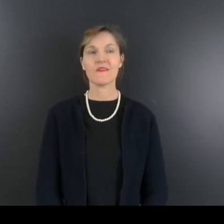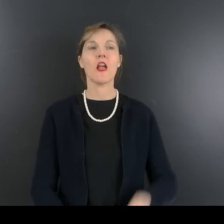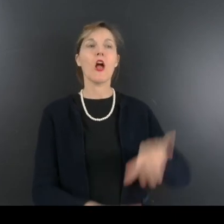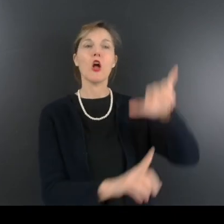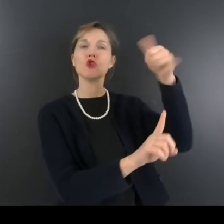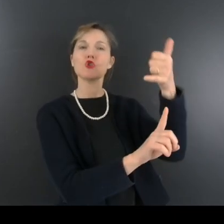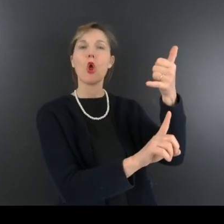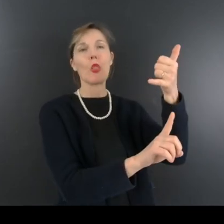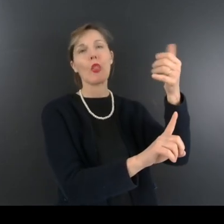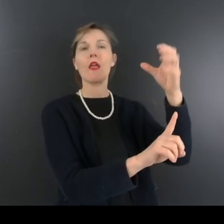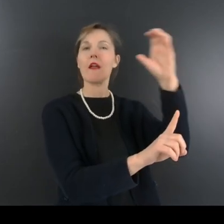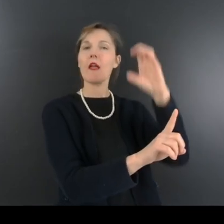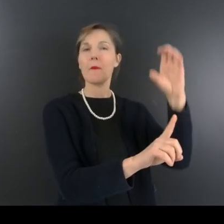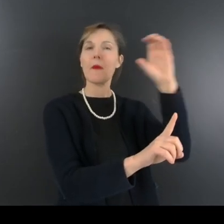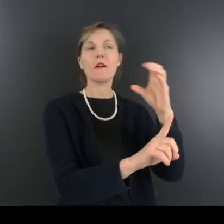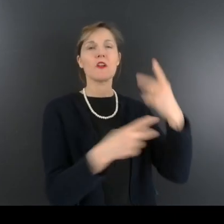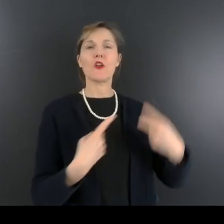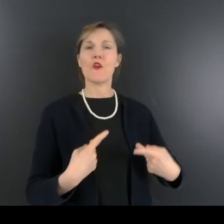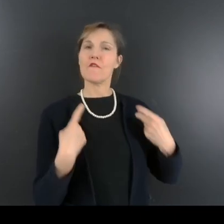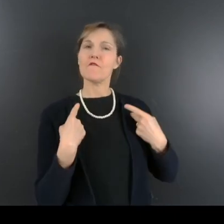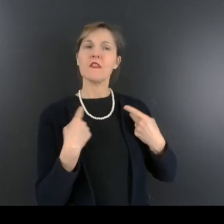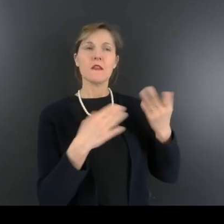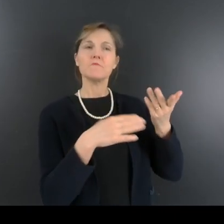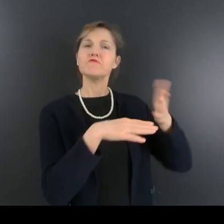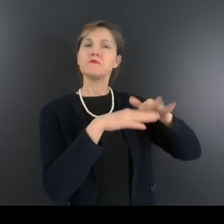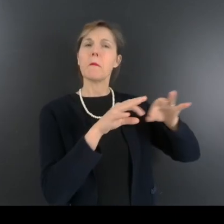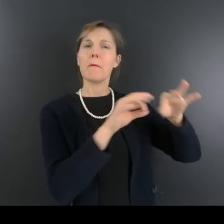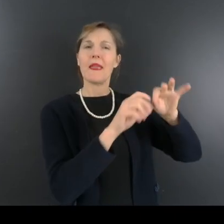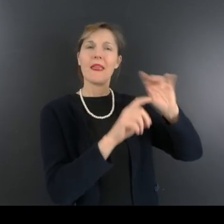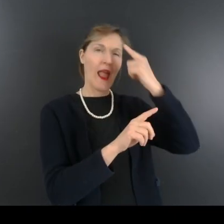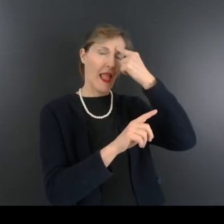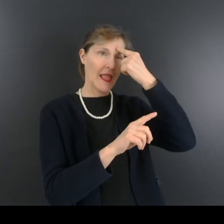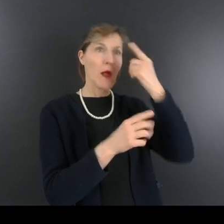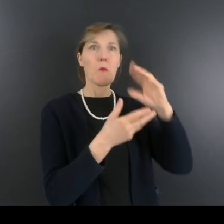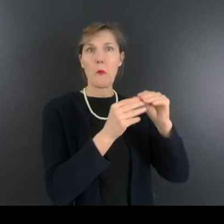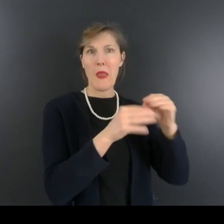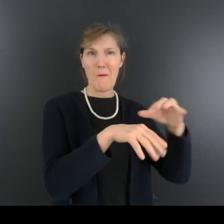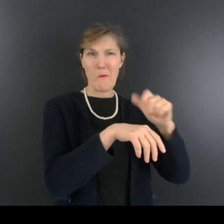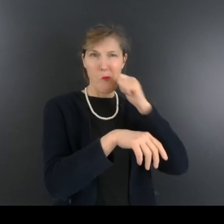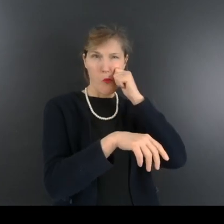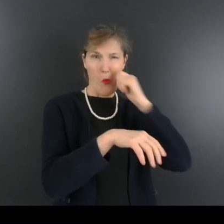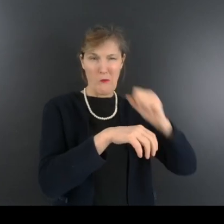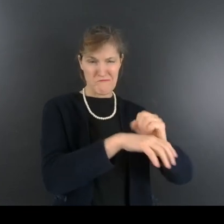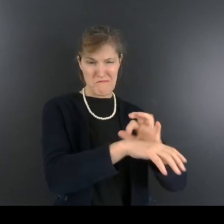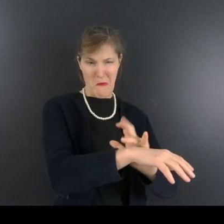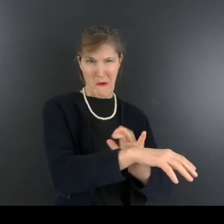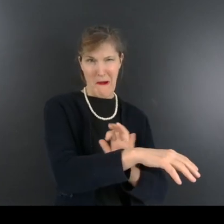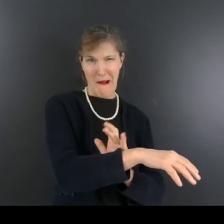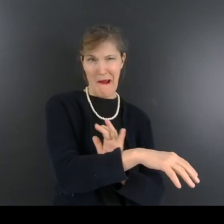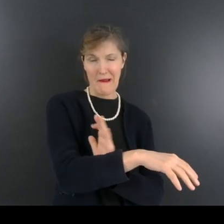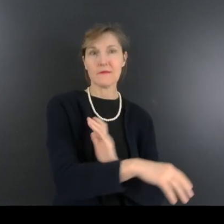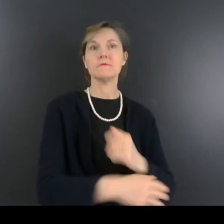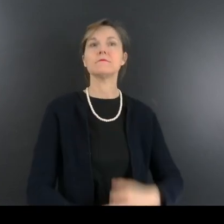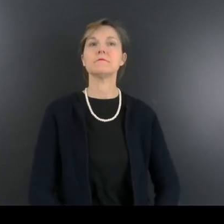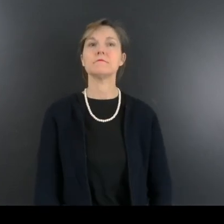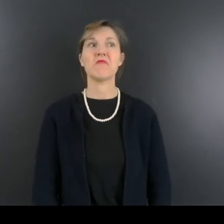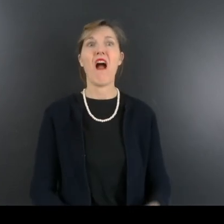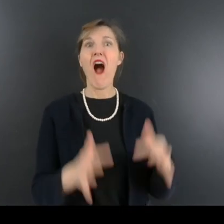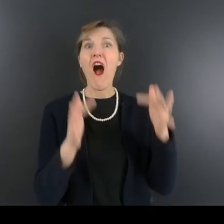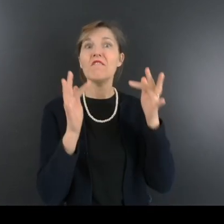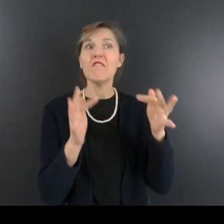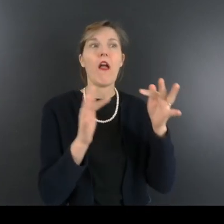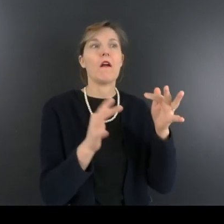John Carmégan vivait à Vélor en Inde. Il était lépreux et un stade avancé de la maladie. Sur le plan